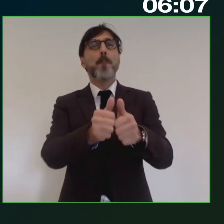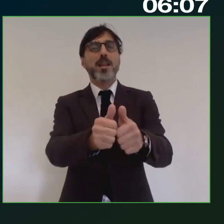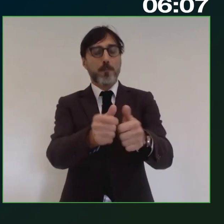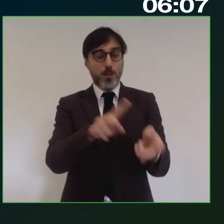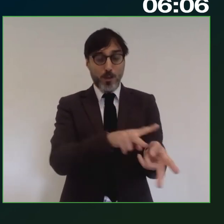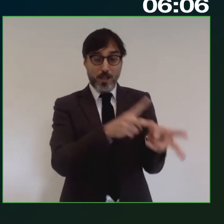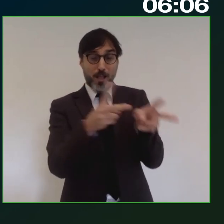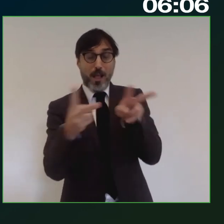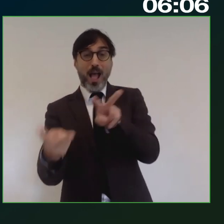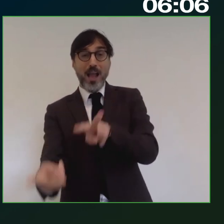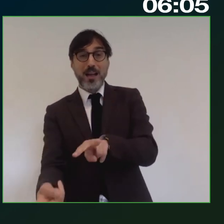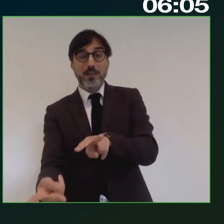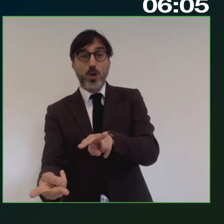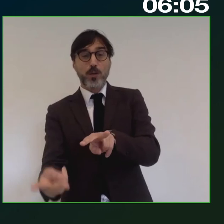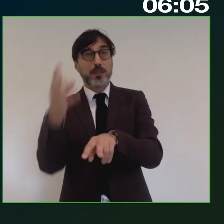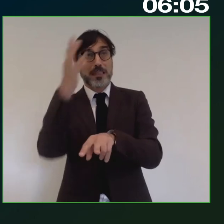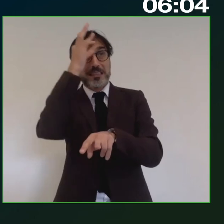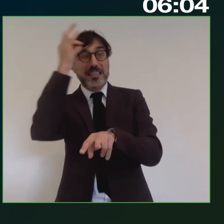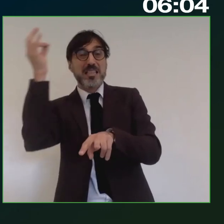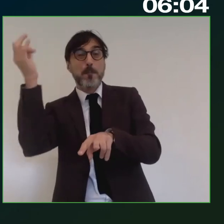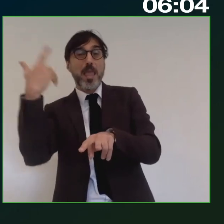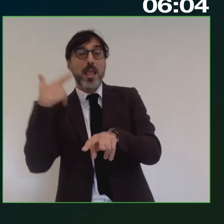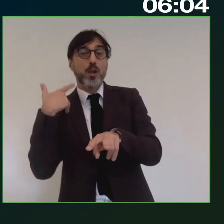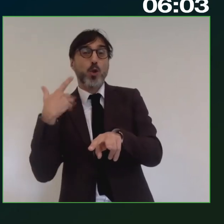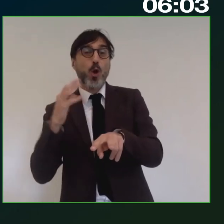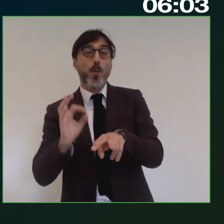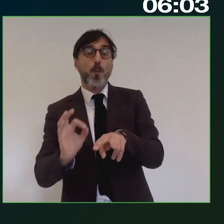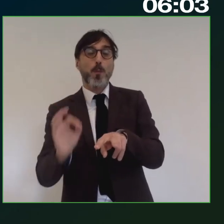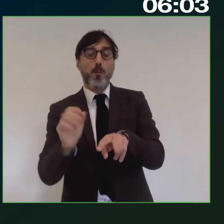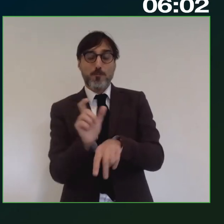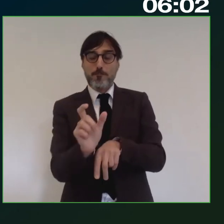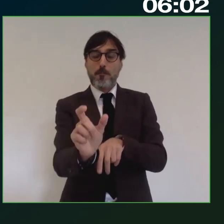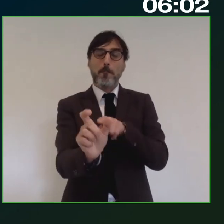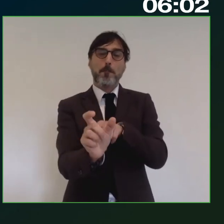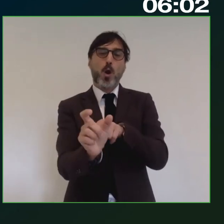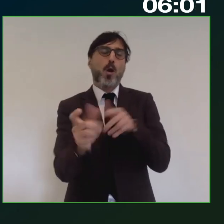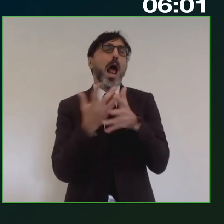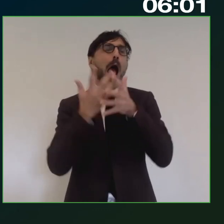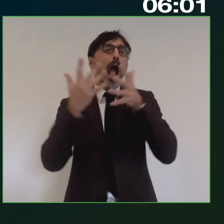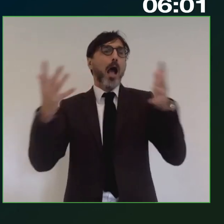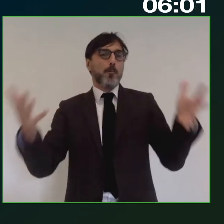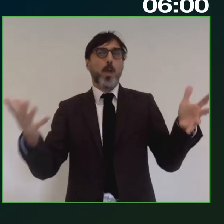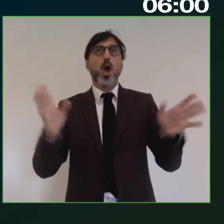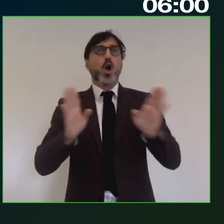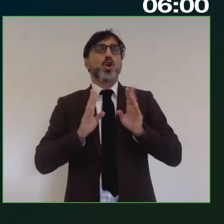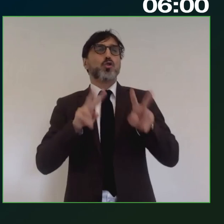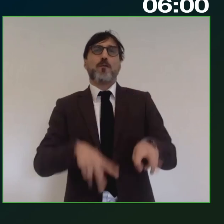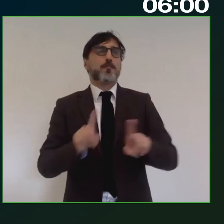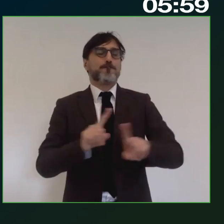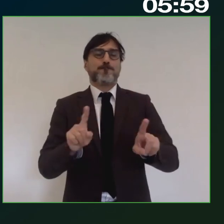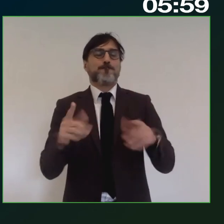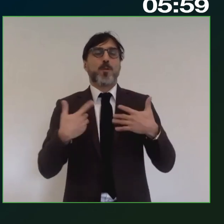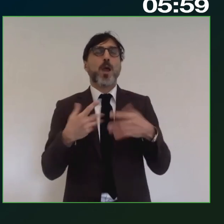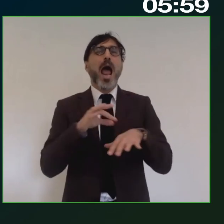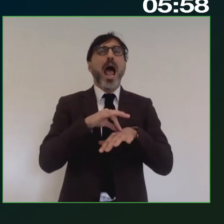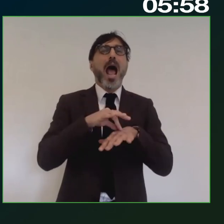e lo spirito diciamo così di questa parola è più ampio che sorveglianza siamo accompagnamento di